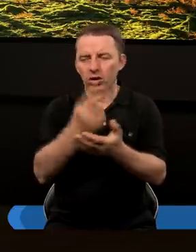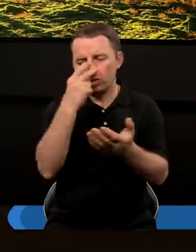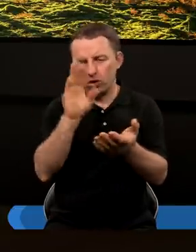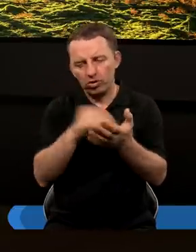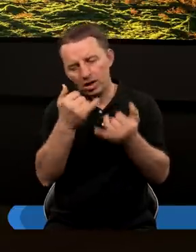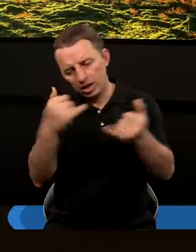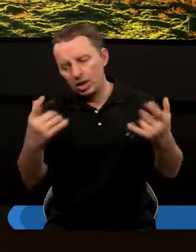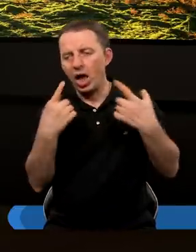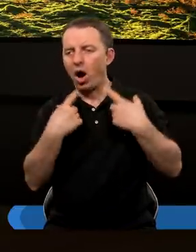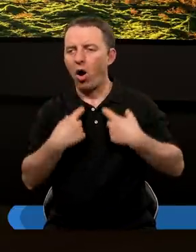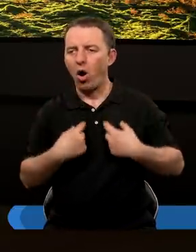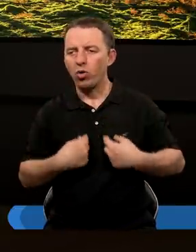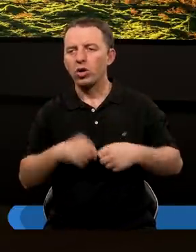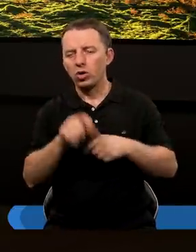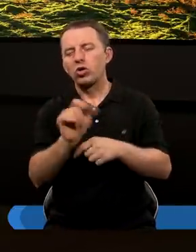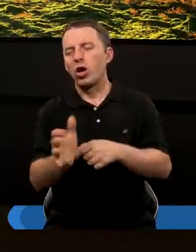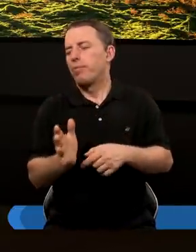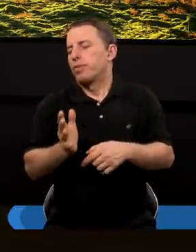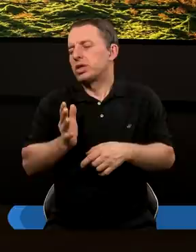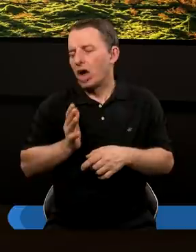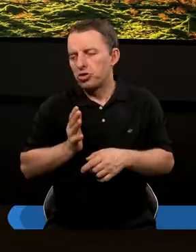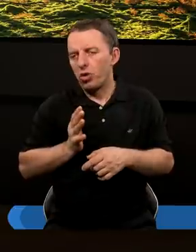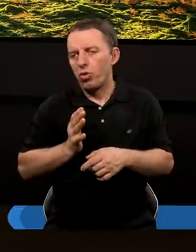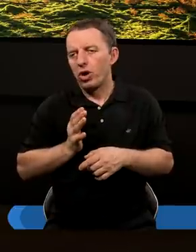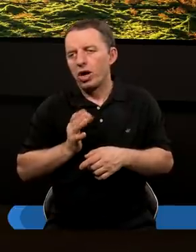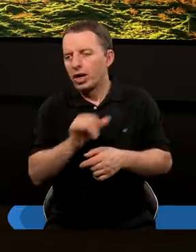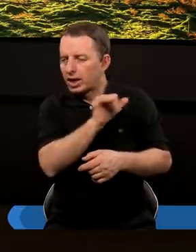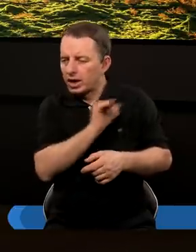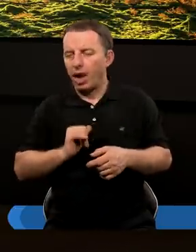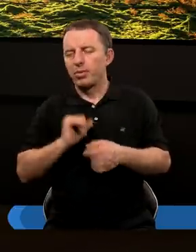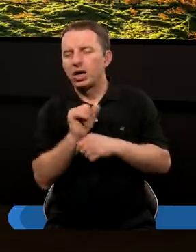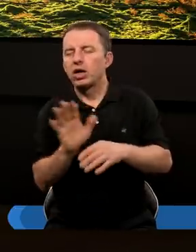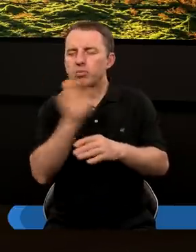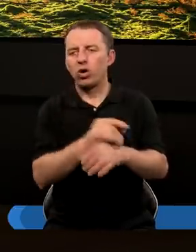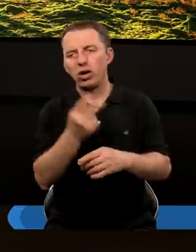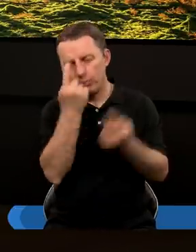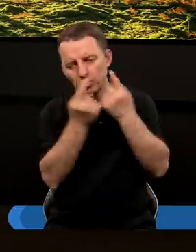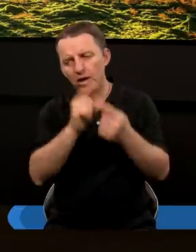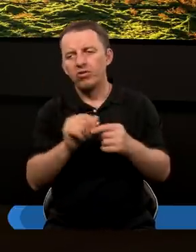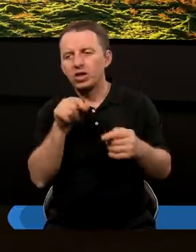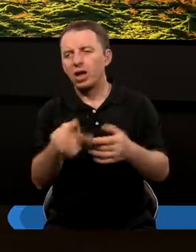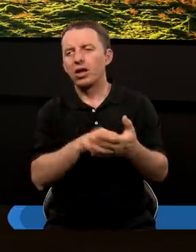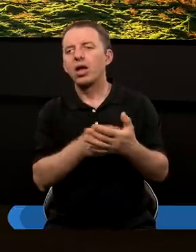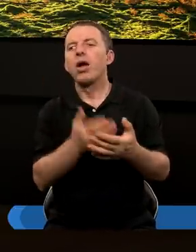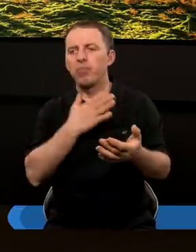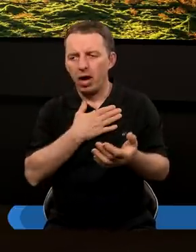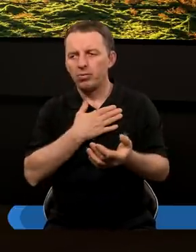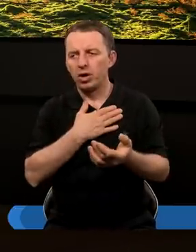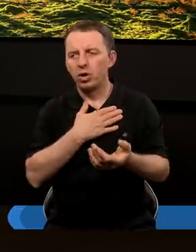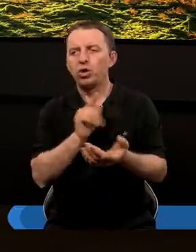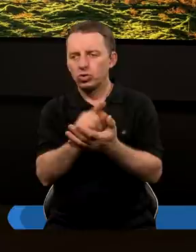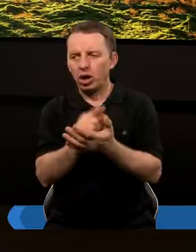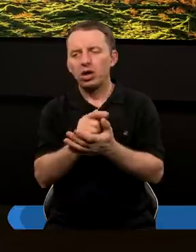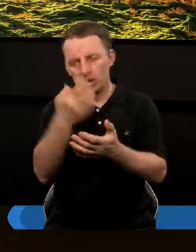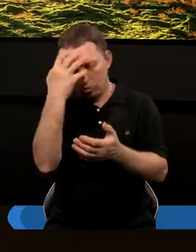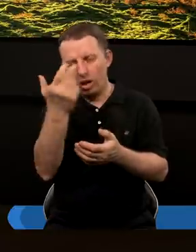doświadczeń innych osób, to jest to, co przeżył z Panem Bogiem sam osobiście. Pomyślałem sobie w takim razie mamy szansę, aby